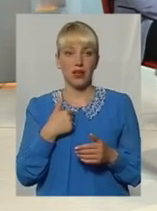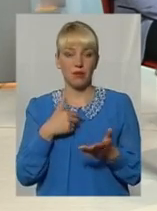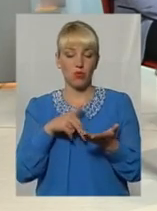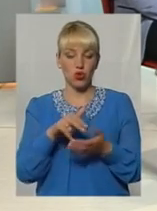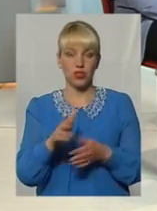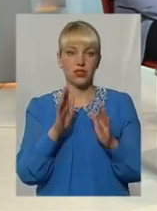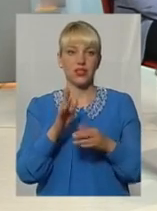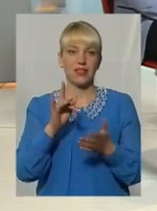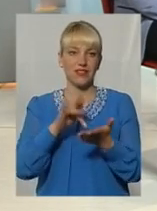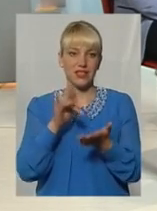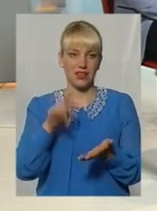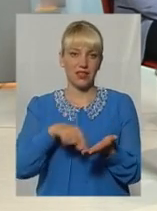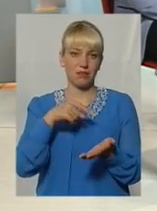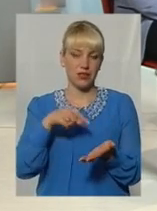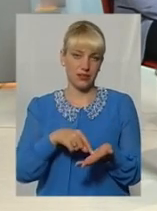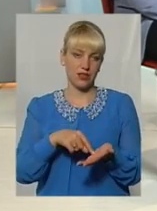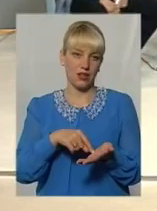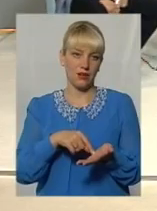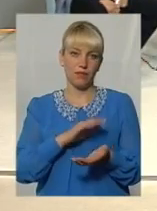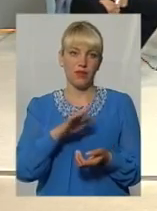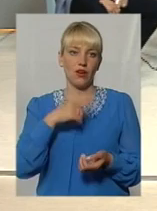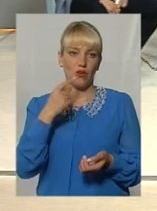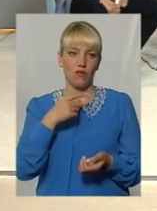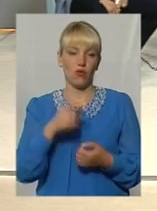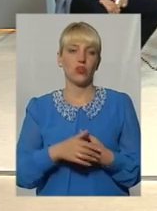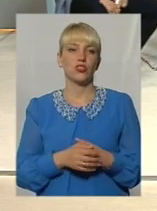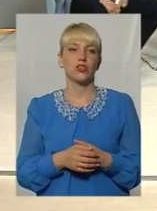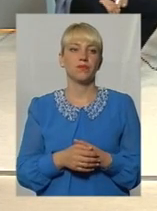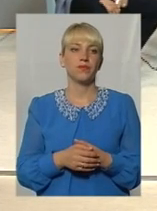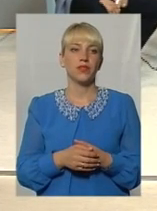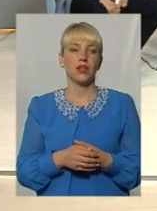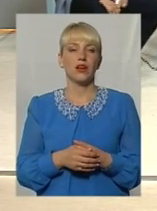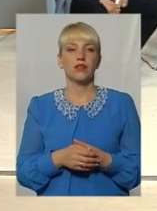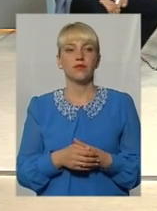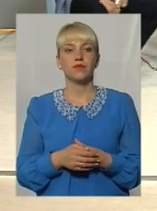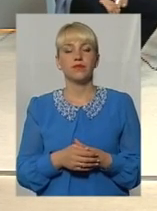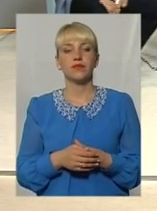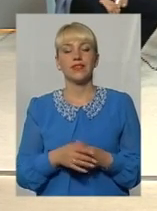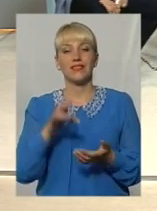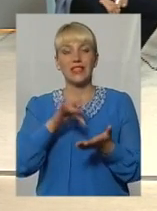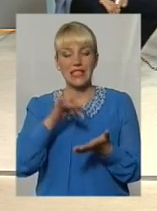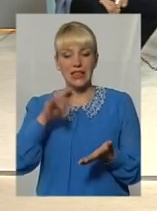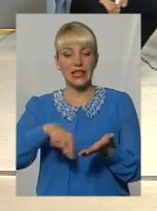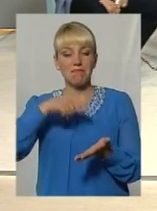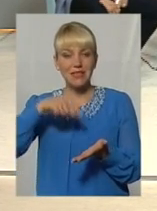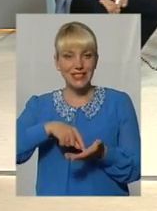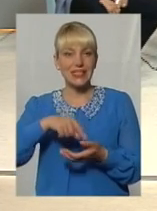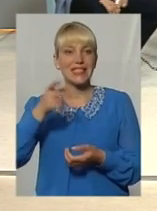лише центр міста. В якраз проблема з центром. Власне, в центрі завжди